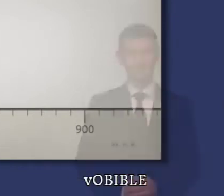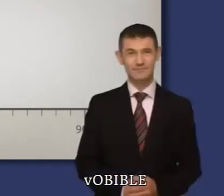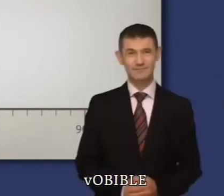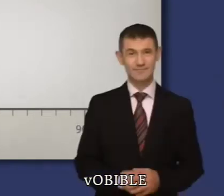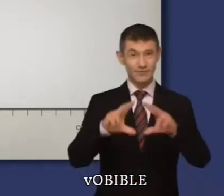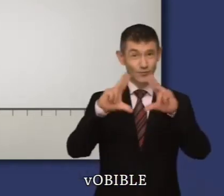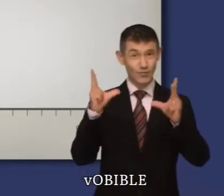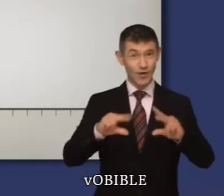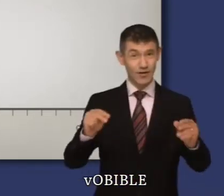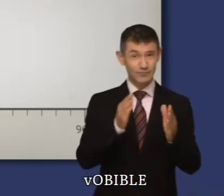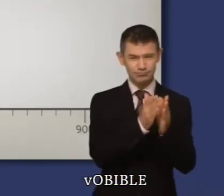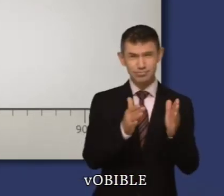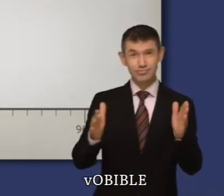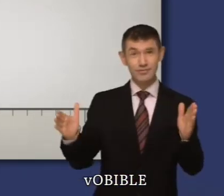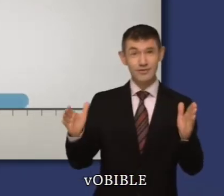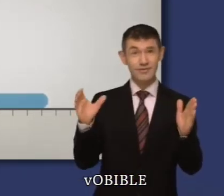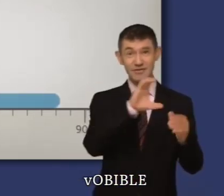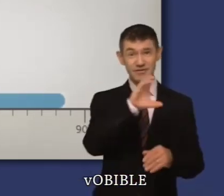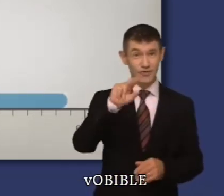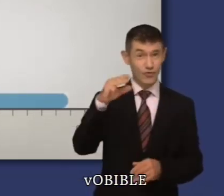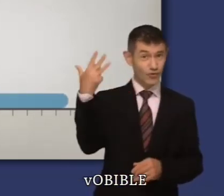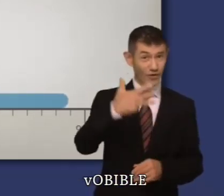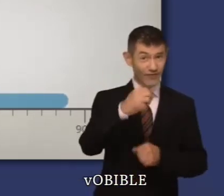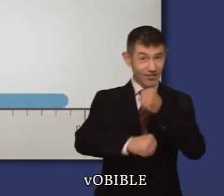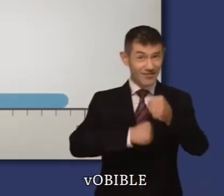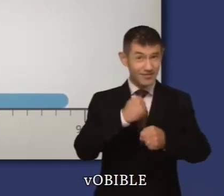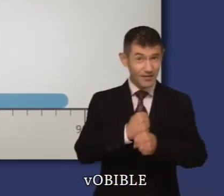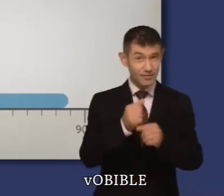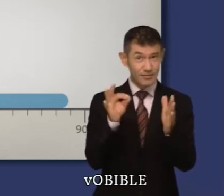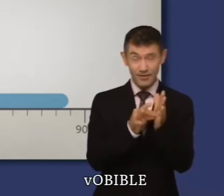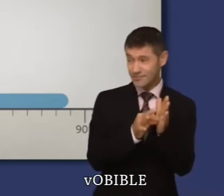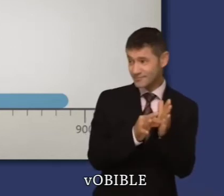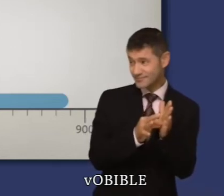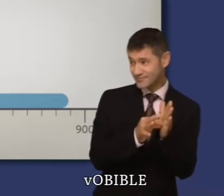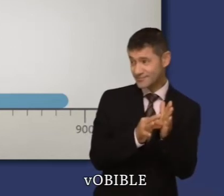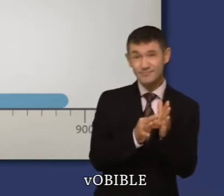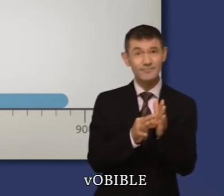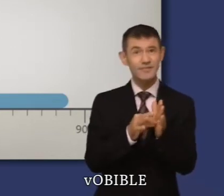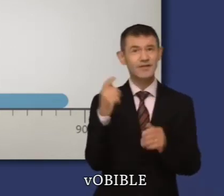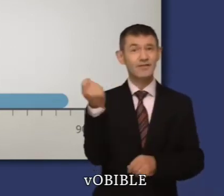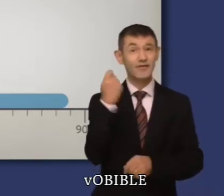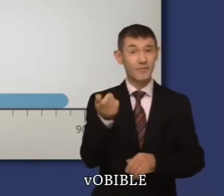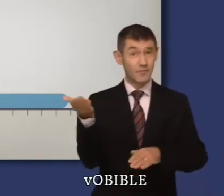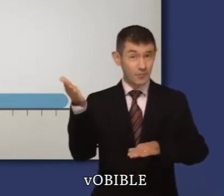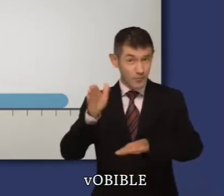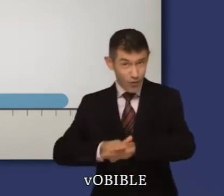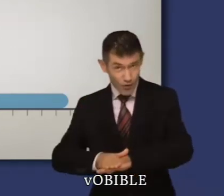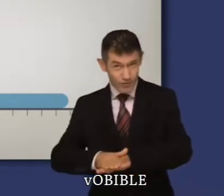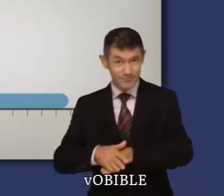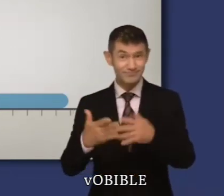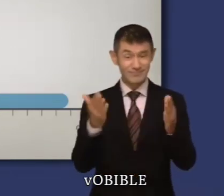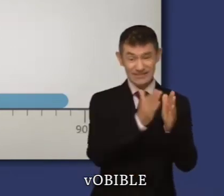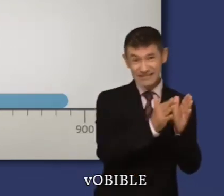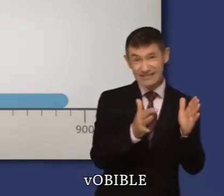Le récit couvre une période de 129 ans qui commence en 1040 avant notre ère avec les derniers jours de